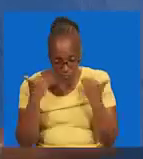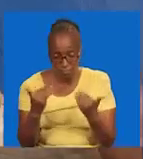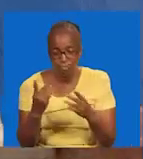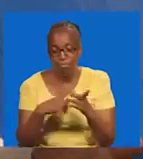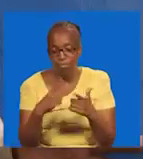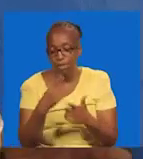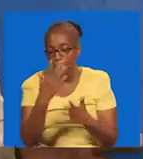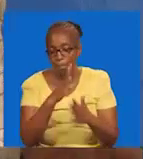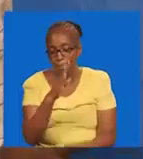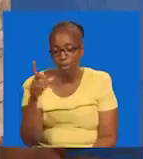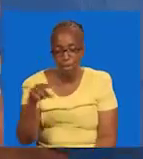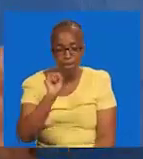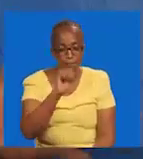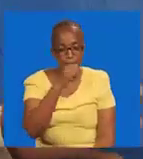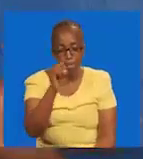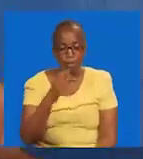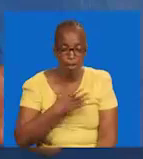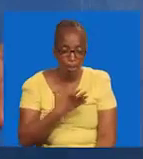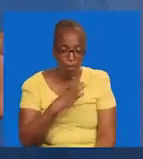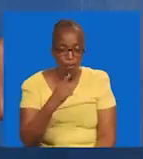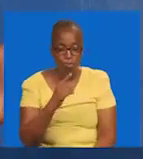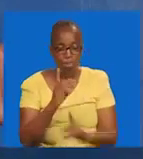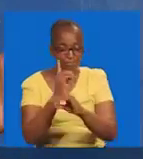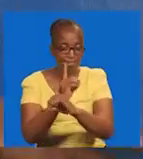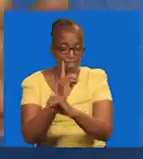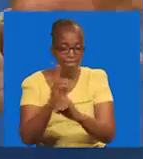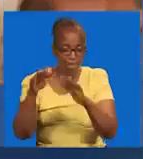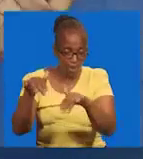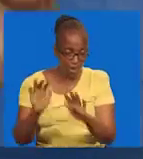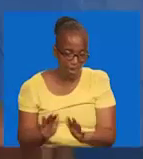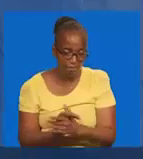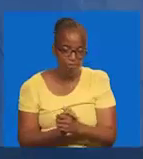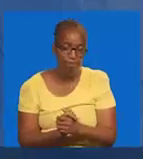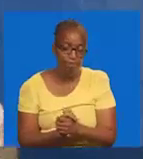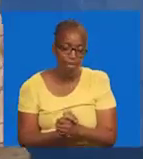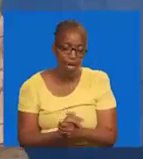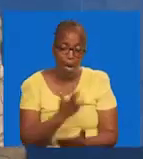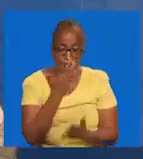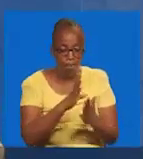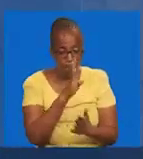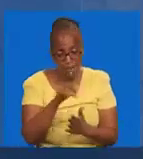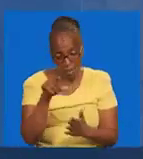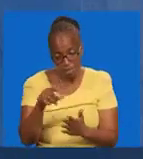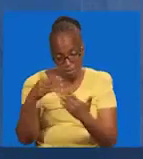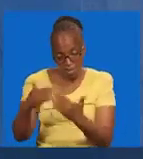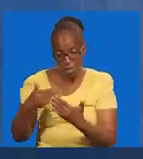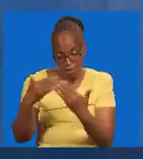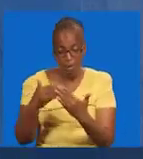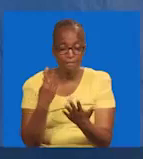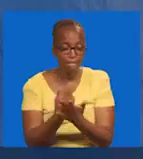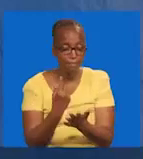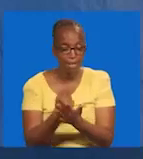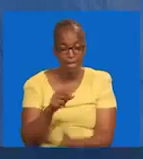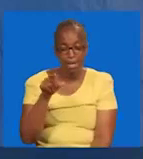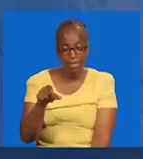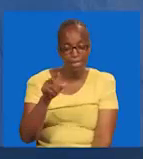Then, awata kuwa watu ambao wanazitahili kulinda kaburi. Wangeuawa. Na wanapewa pesa. Na tipo